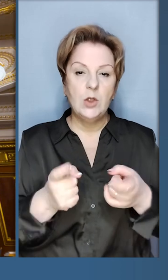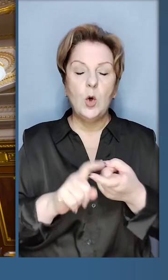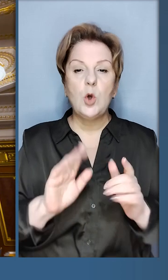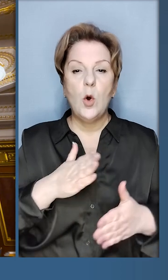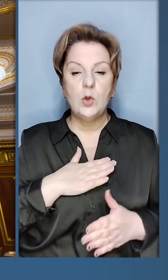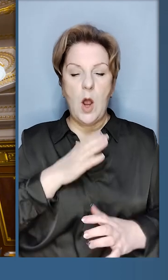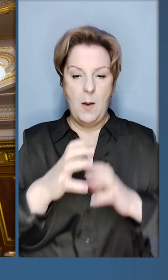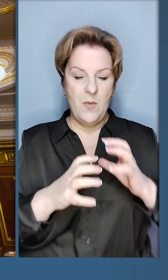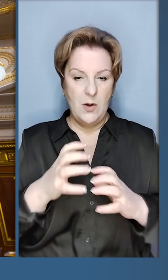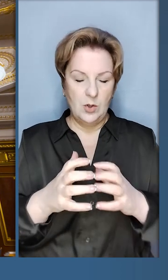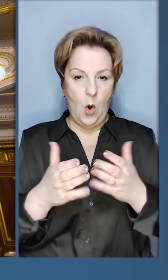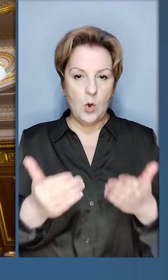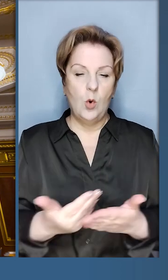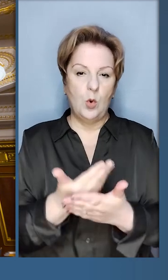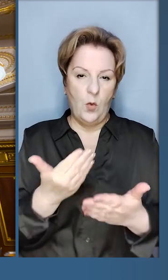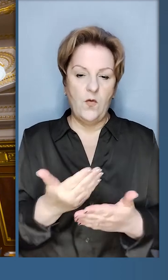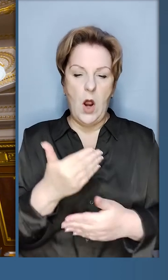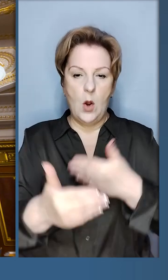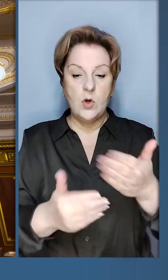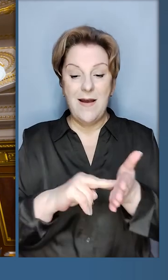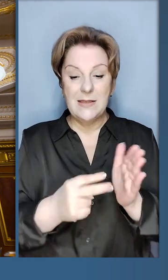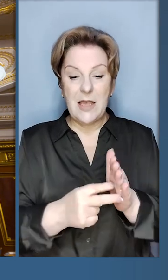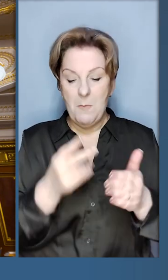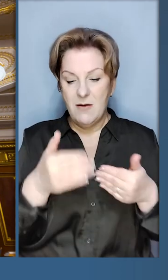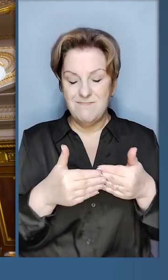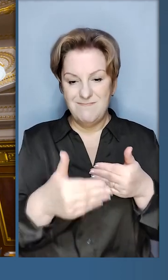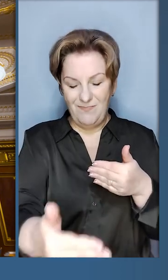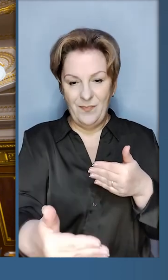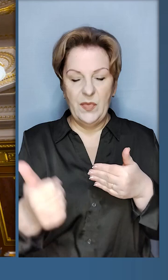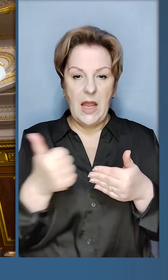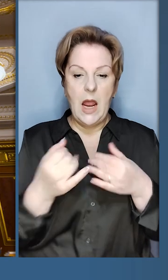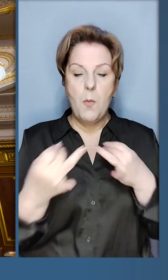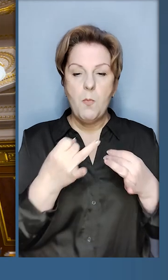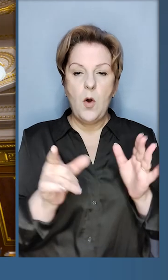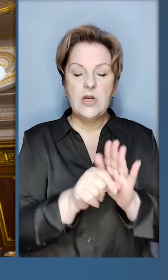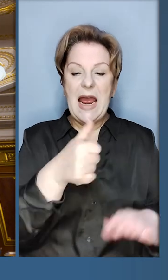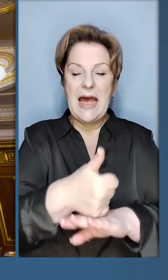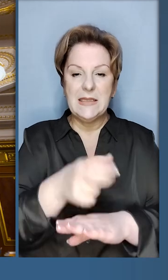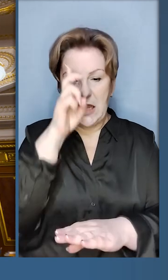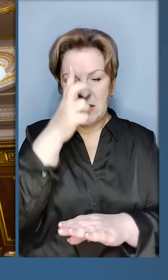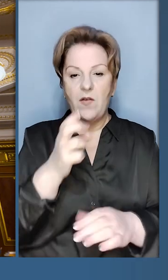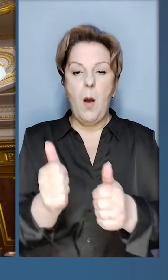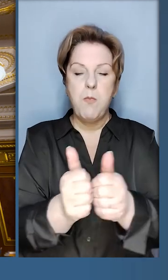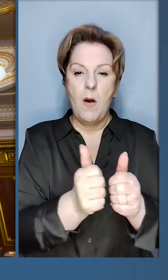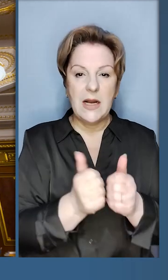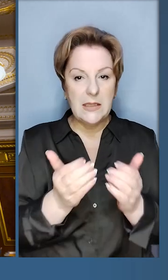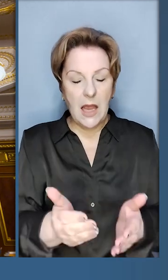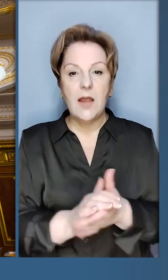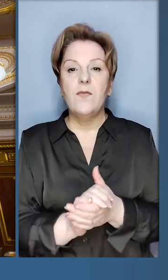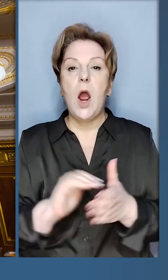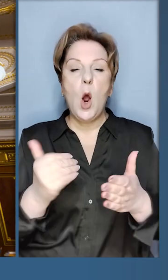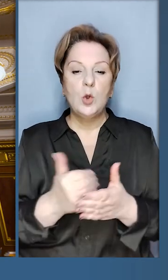щодо наших нових міжнародних кроків, які заплановані на найближчі тижні. Перемовини з лідерами держав-партнерів,